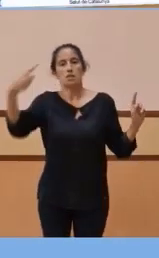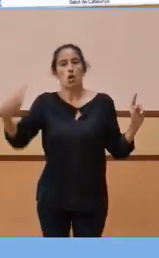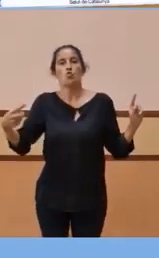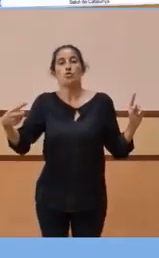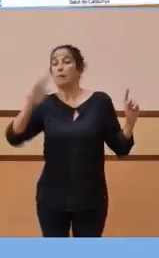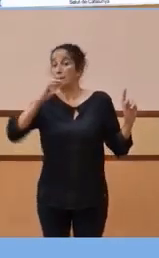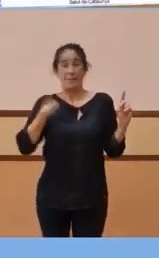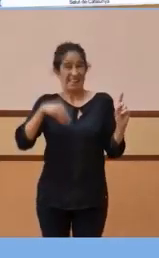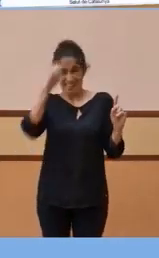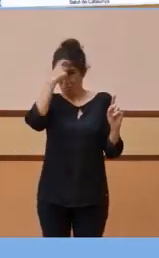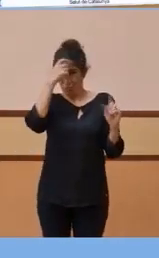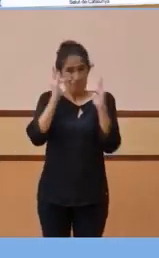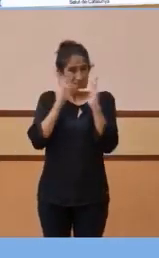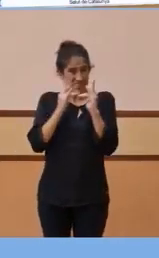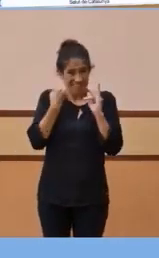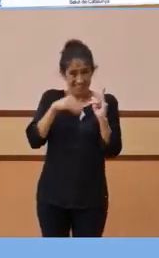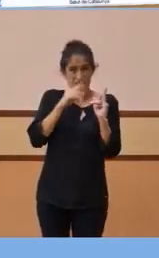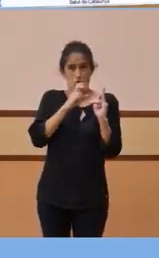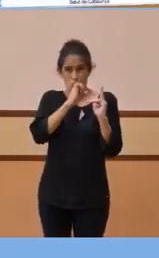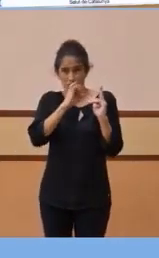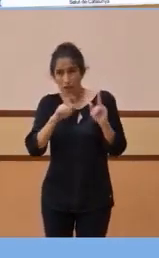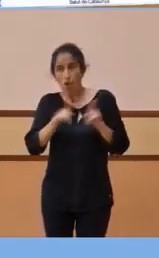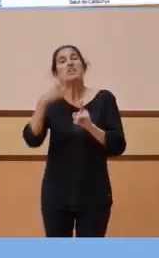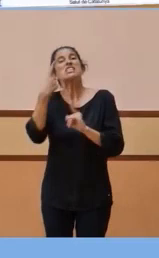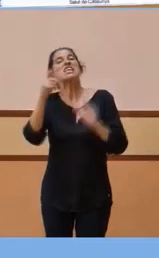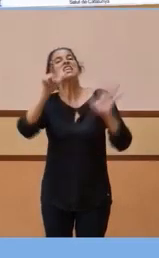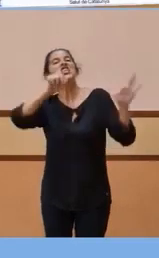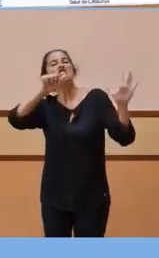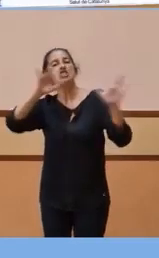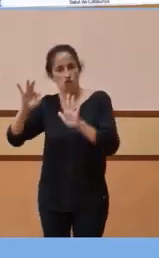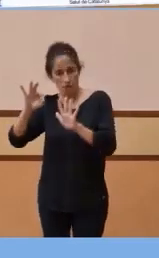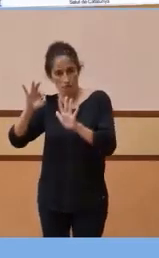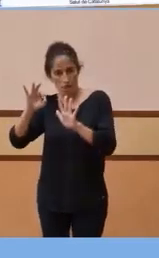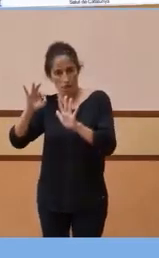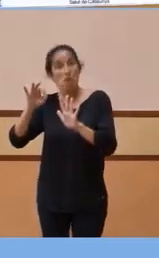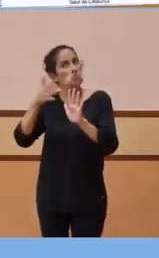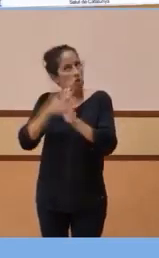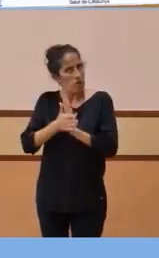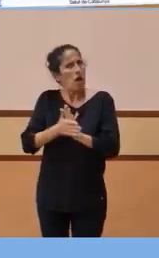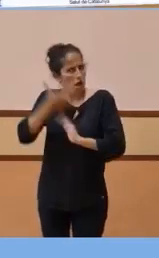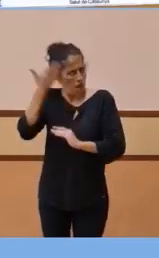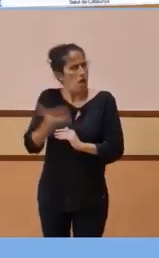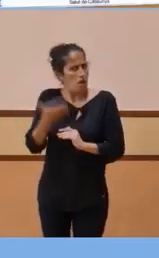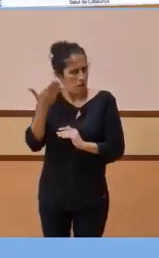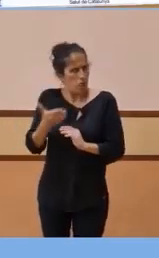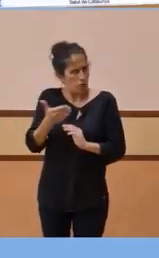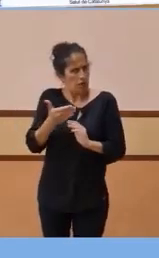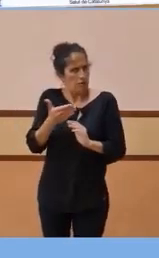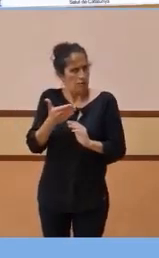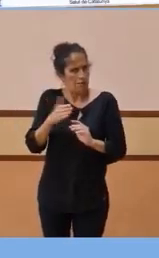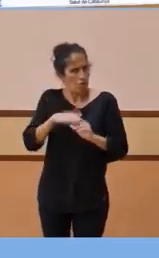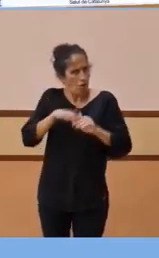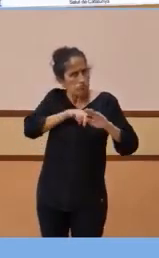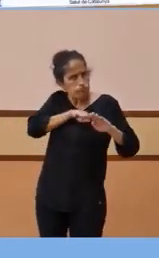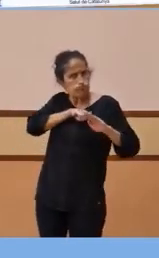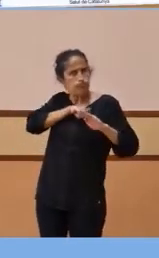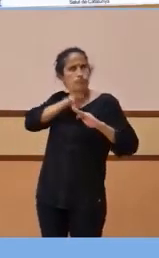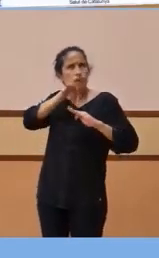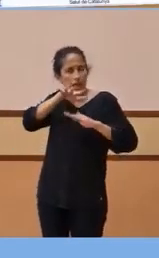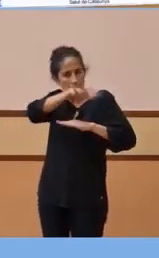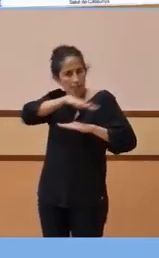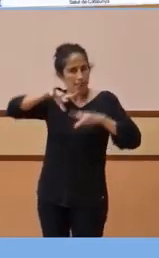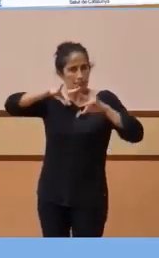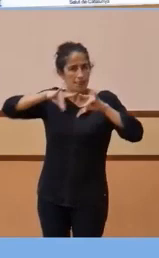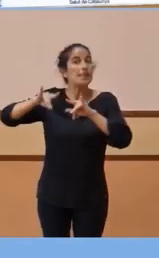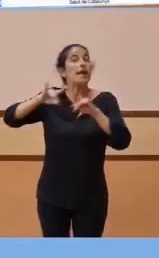concepte de llits d'hospital, ha arribat a 160. Per tant, una onada important, la que ha viscut aquest territori, no